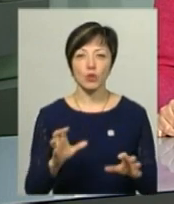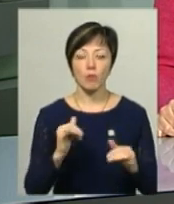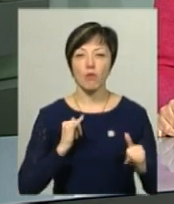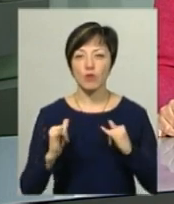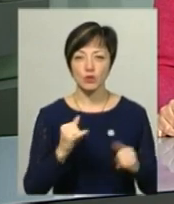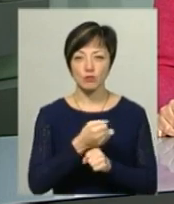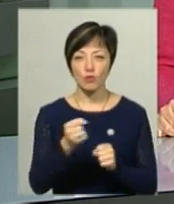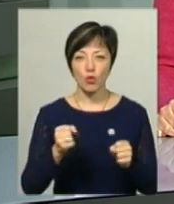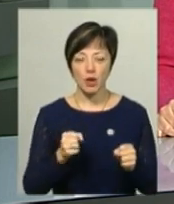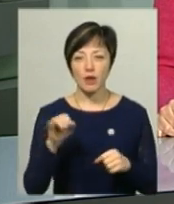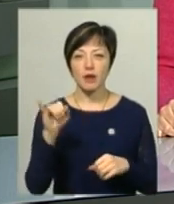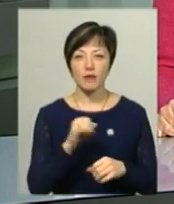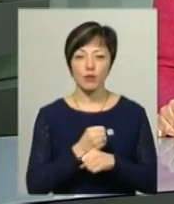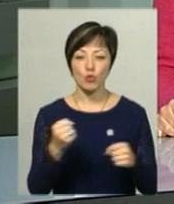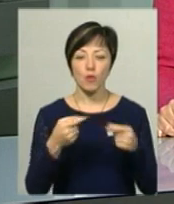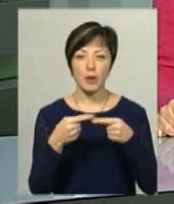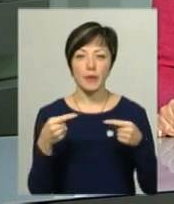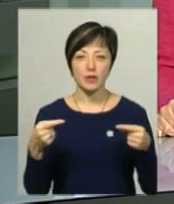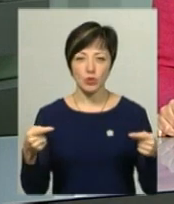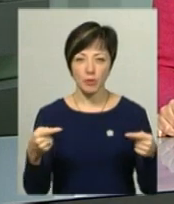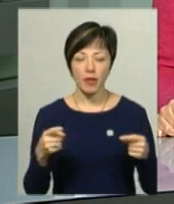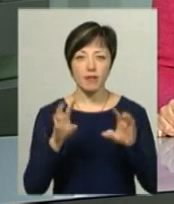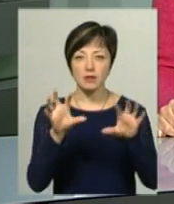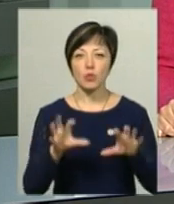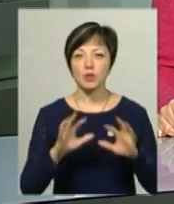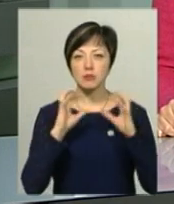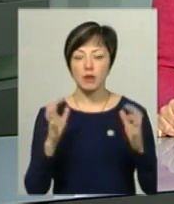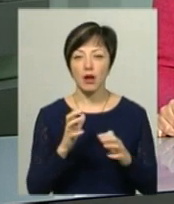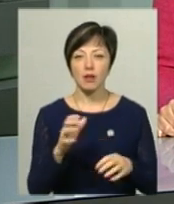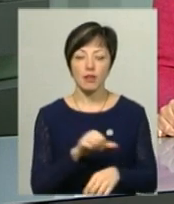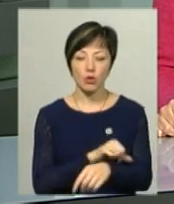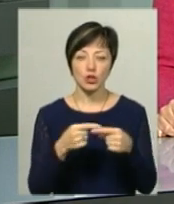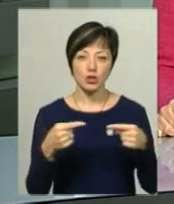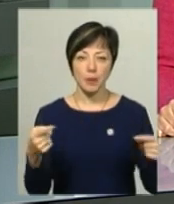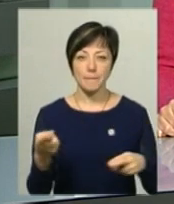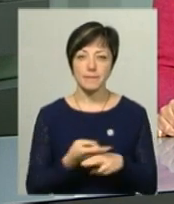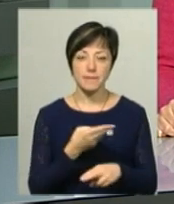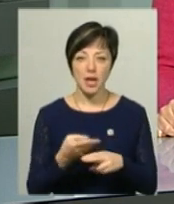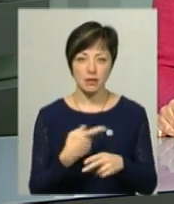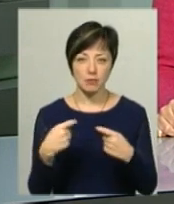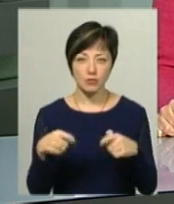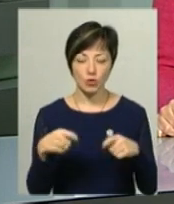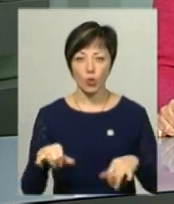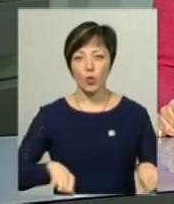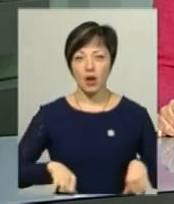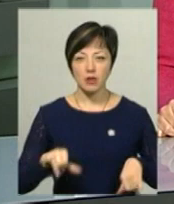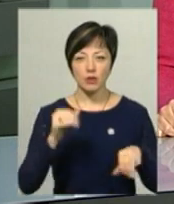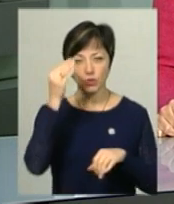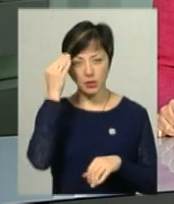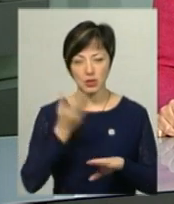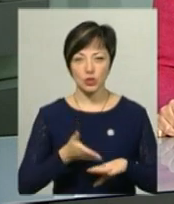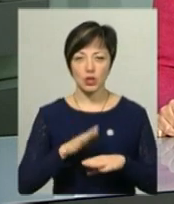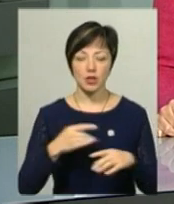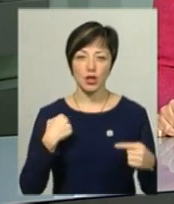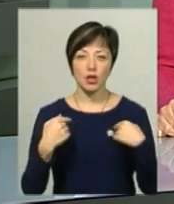зі зброєю та боєприпасами і вибуховими пристроями, незаконне зберігання наркотичних речовин без мити збуту, хуліганство та умисне тяжке